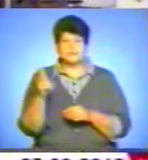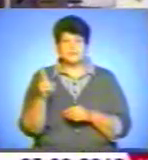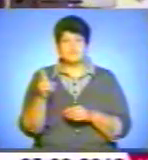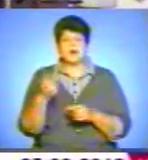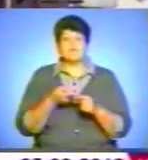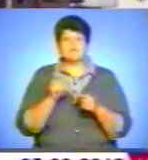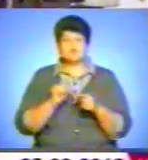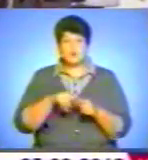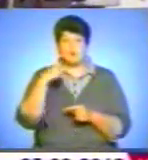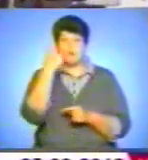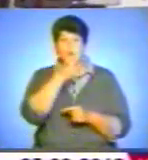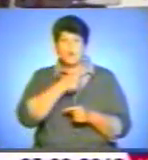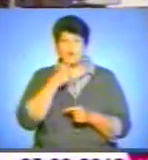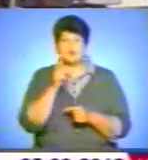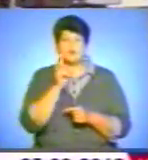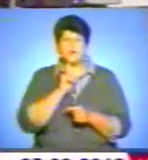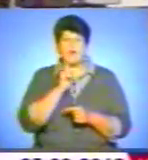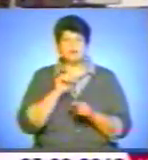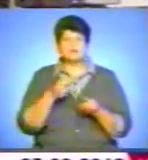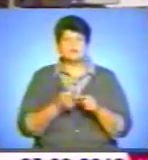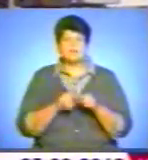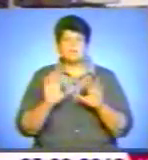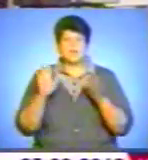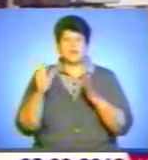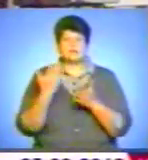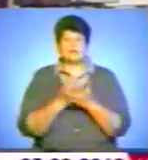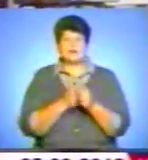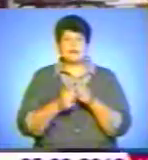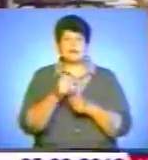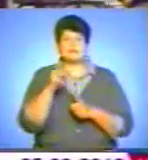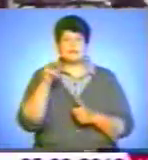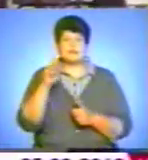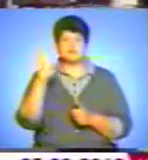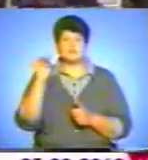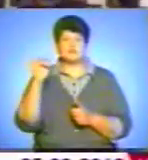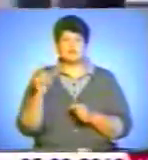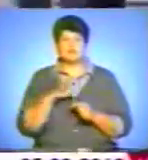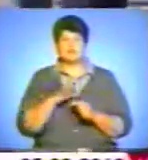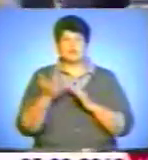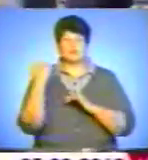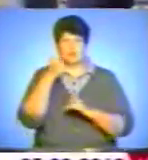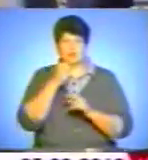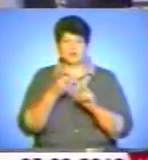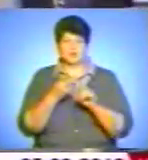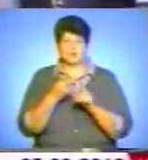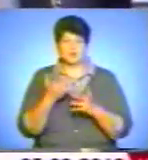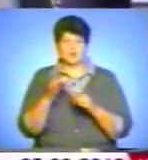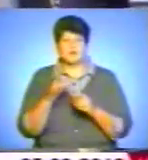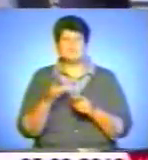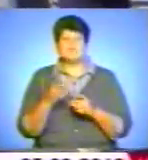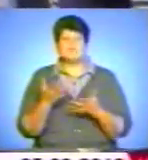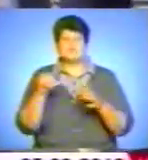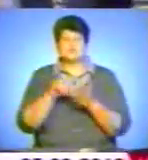року зараз, поки на даному момент, йде лідером Тарас Шевчук, який минулого року був другим. Виступаючи вже на